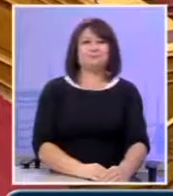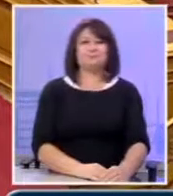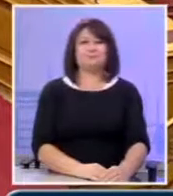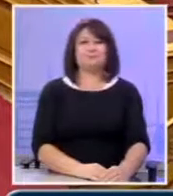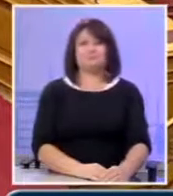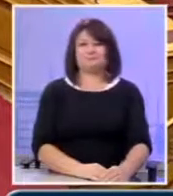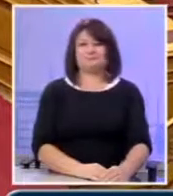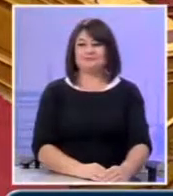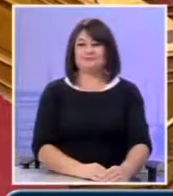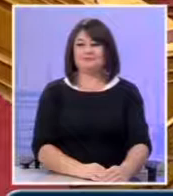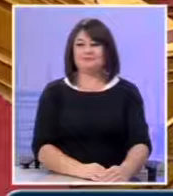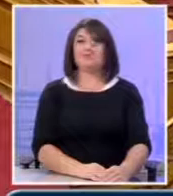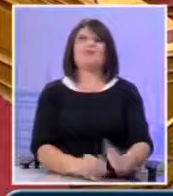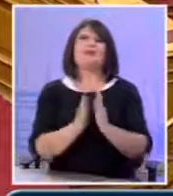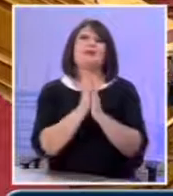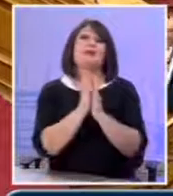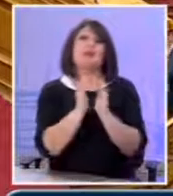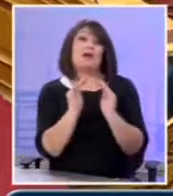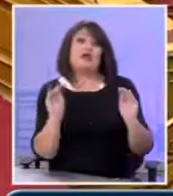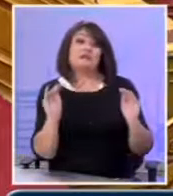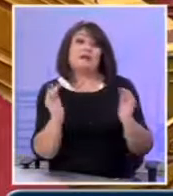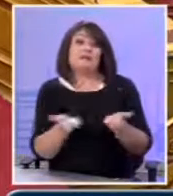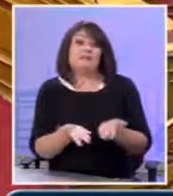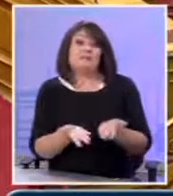Να γίνει λίγο ησυχία αν θέλετε